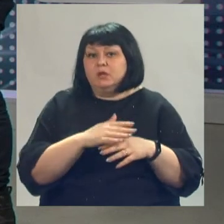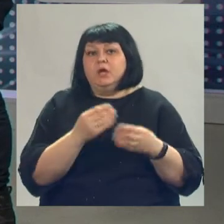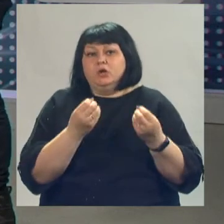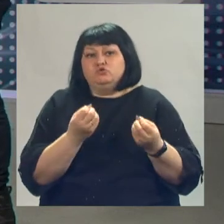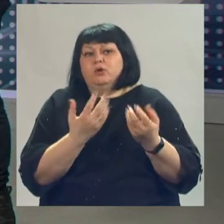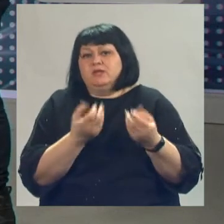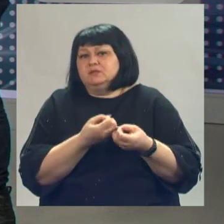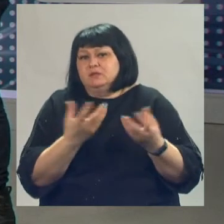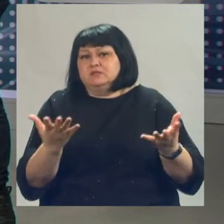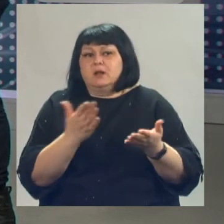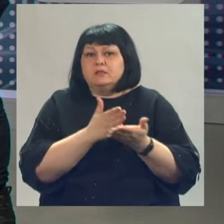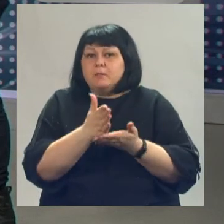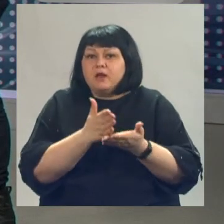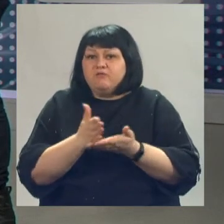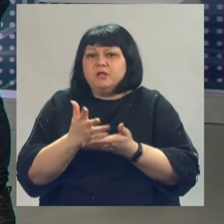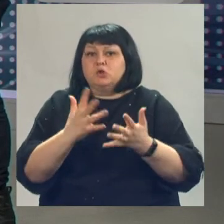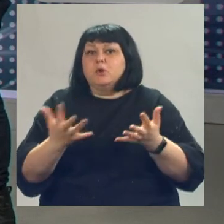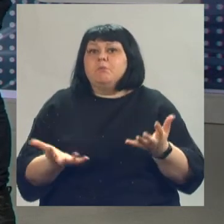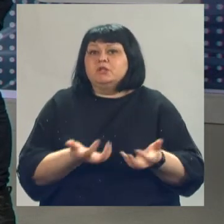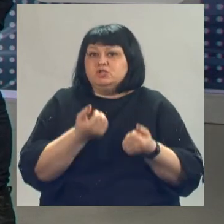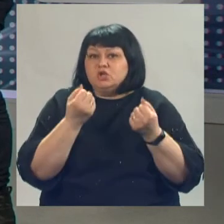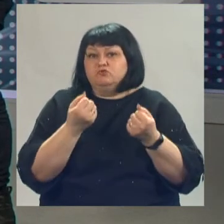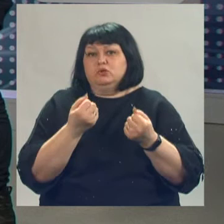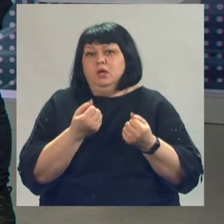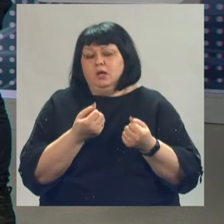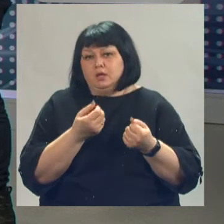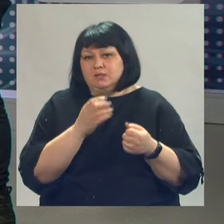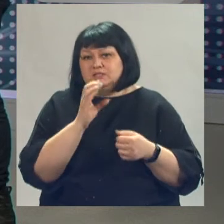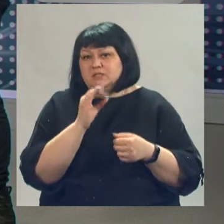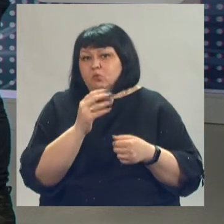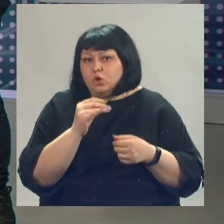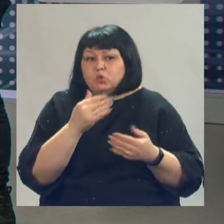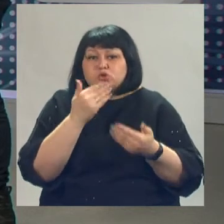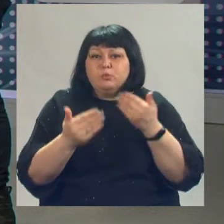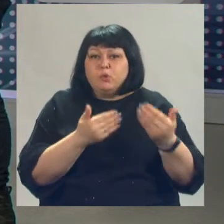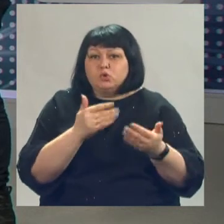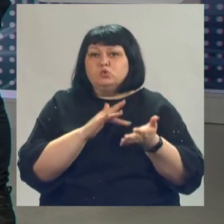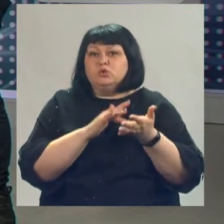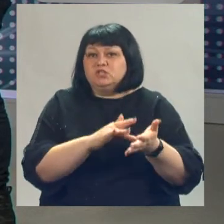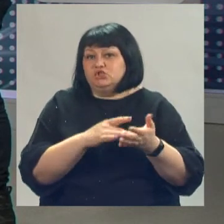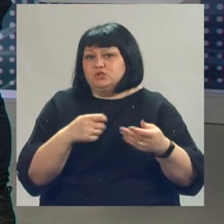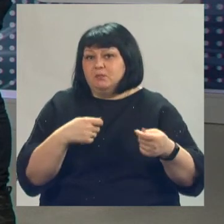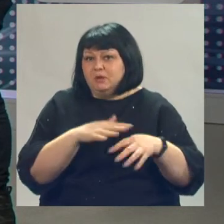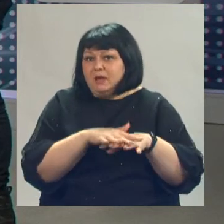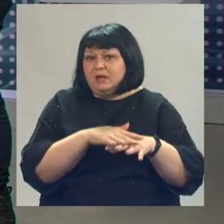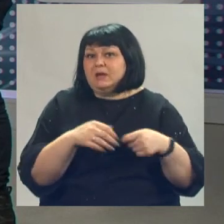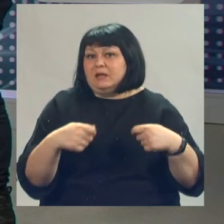несколько направлений, которые тоже поддерживают, стимулируют спрос на туристическом рынке. Я думаю, что